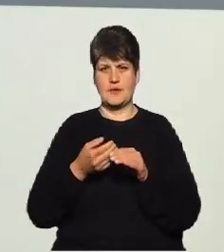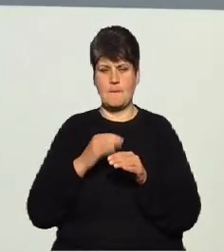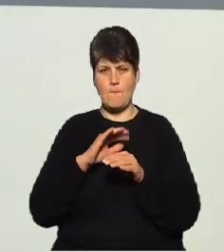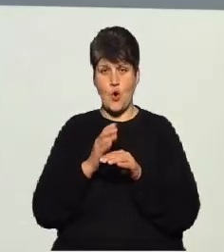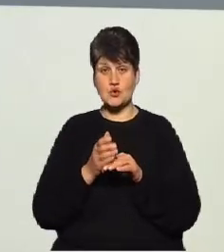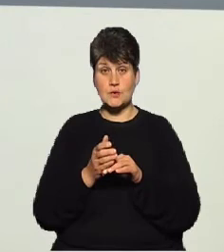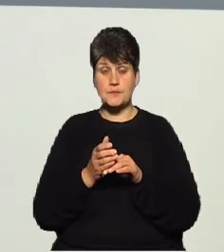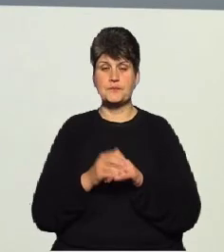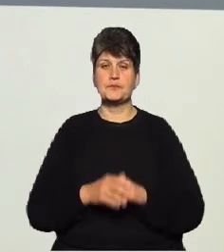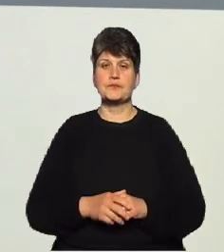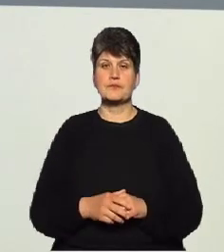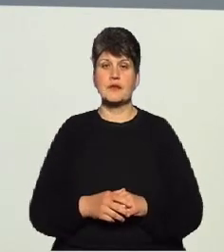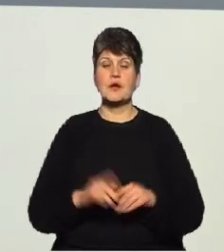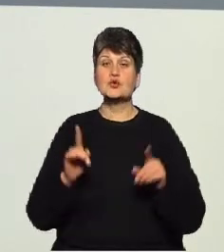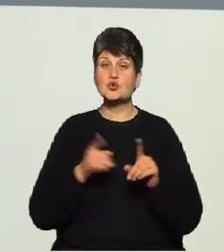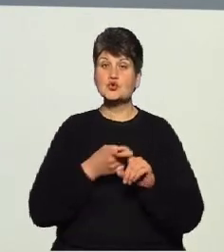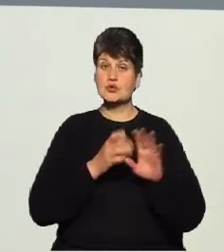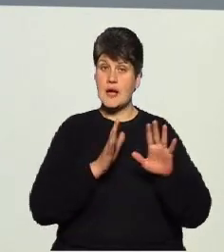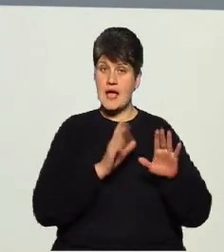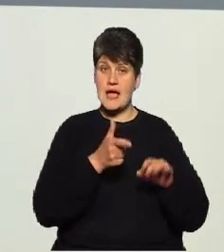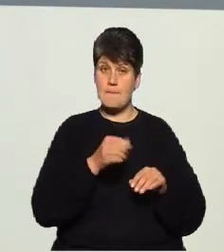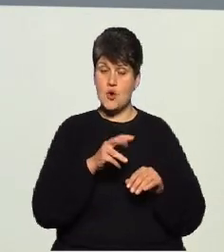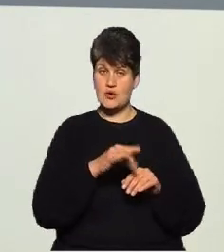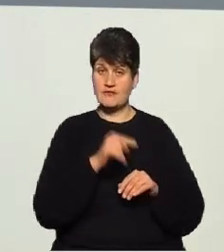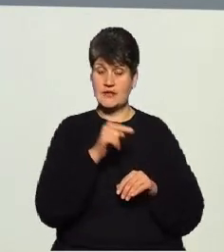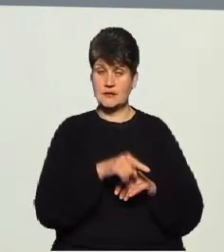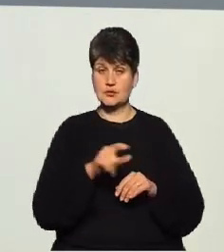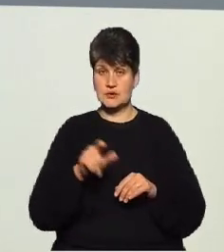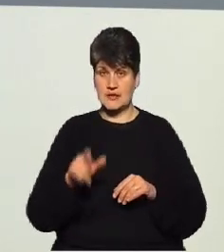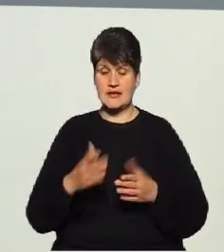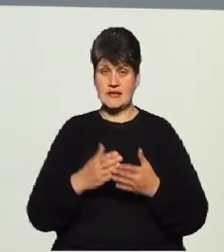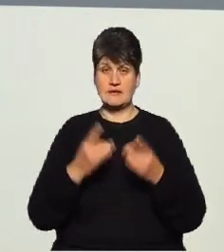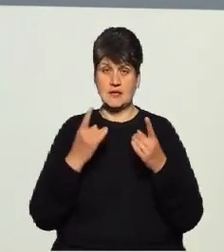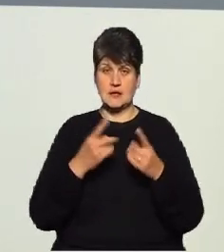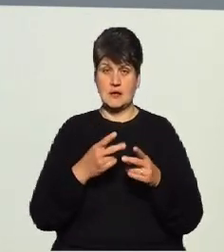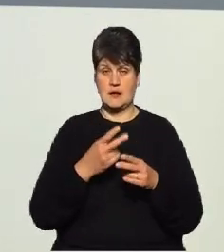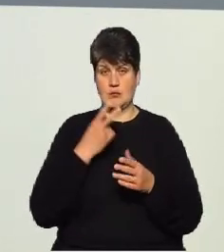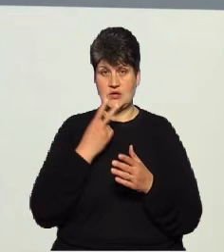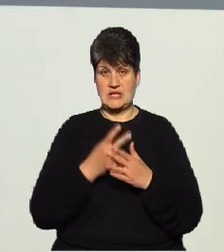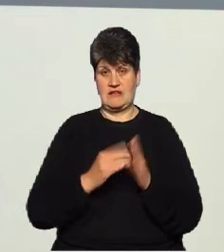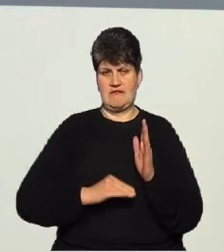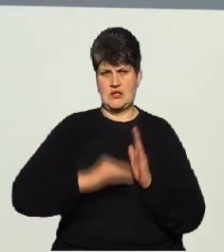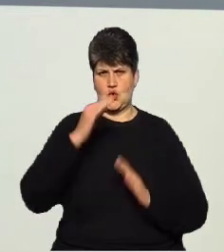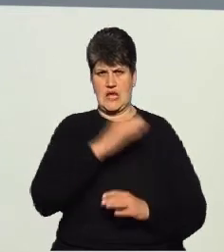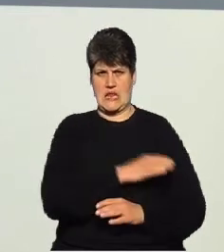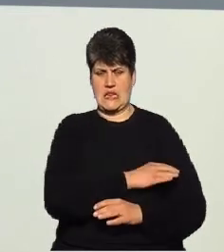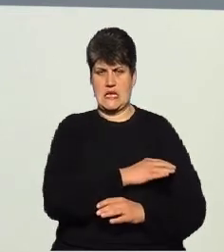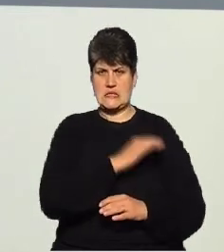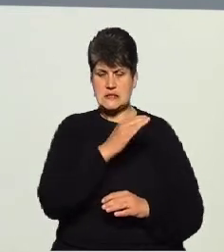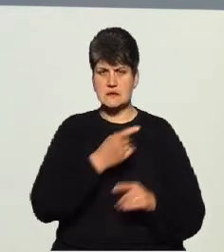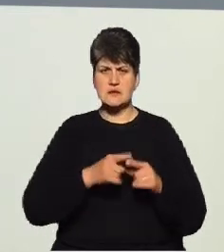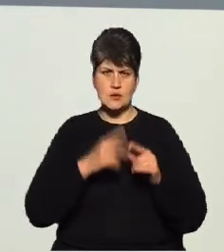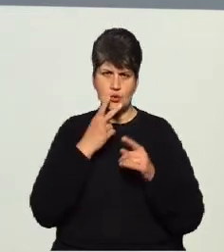Це, що стосується геморрогічної. Так, в таких пацієнтів, як правило, досить високі показники артеріального тиску. Такі показники можуть бути від 160